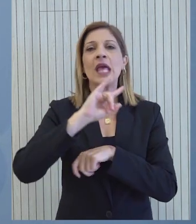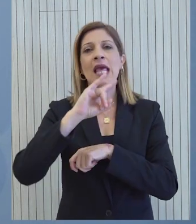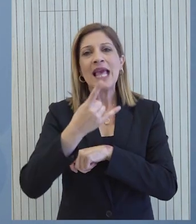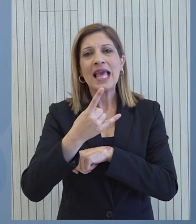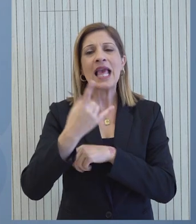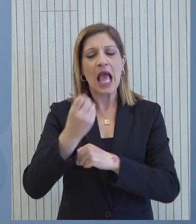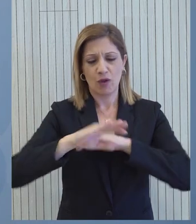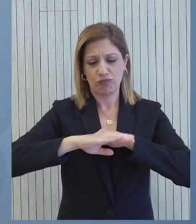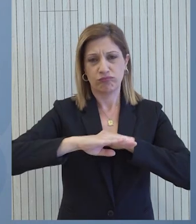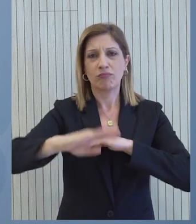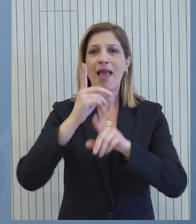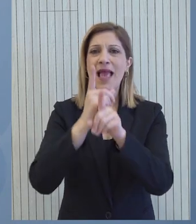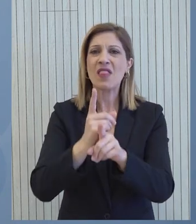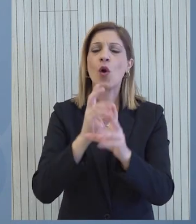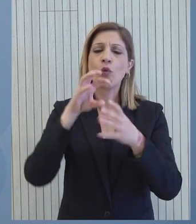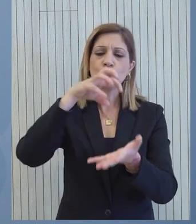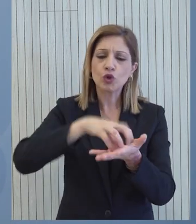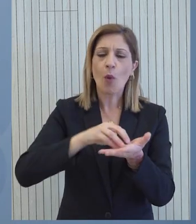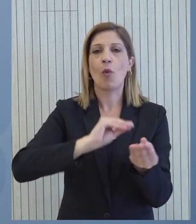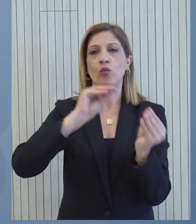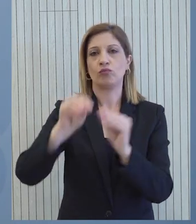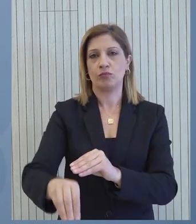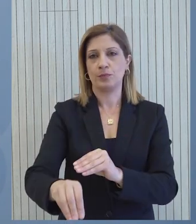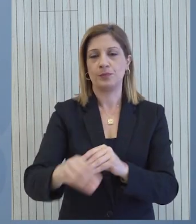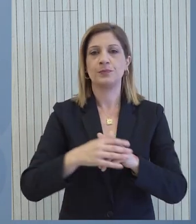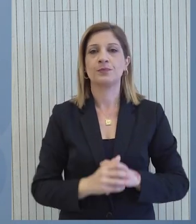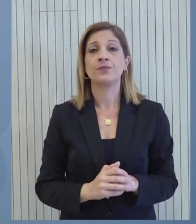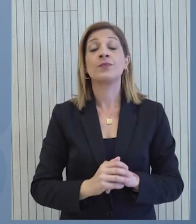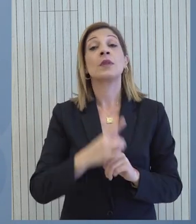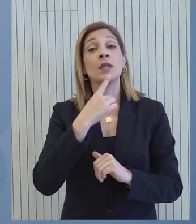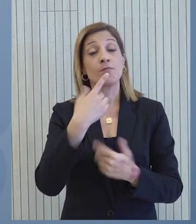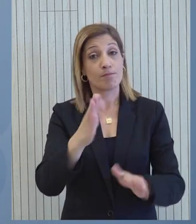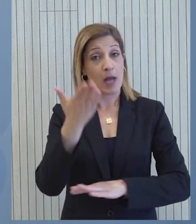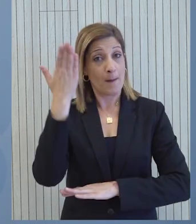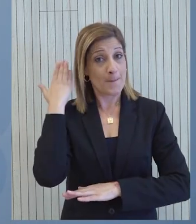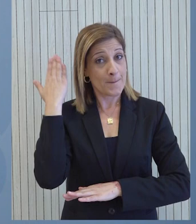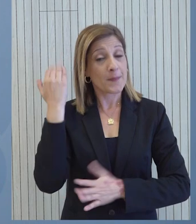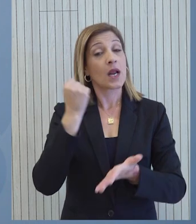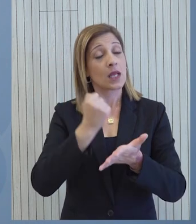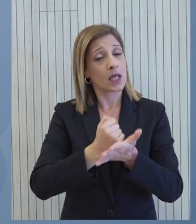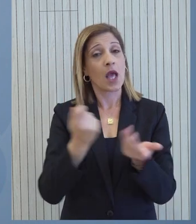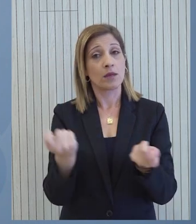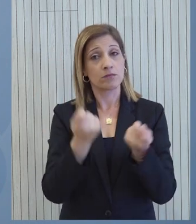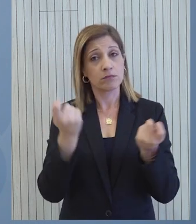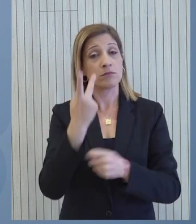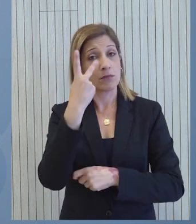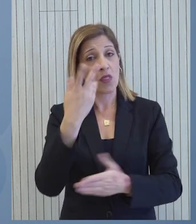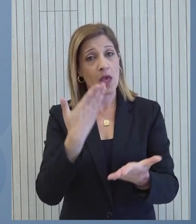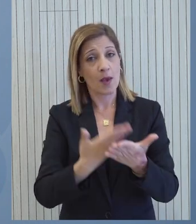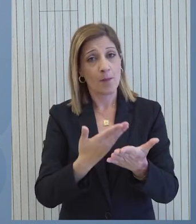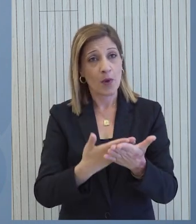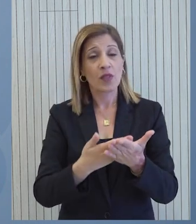εντεδειγμένο πλωτό μέσο αποθήκευσης ανοιχτά της Λωρίδας. Όπως έχουμε αναφέρει, αλλά και εμπράκτος έχει καταδειχθεί,